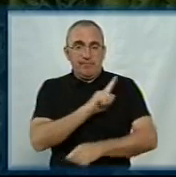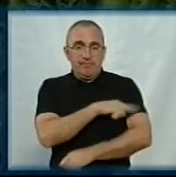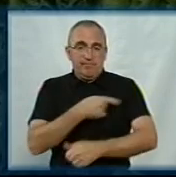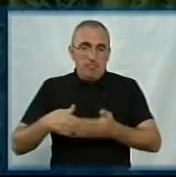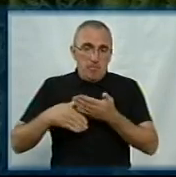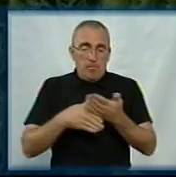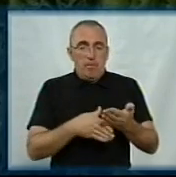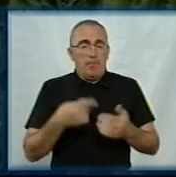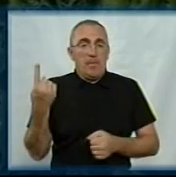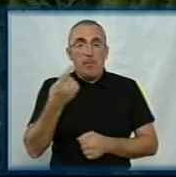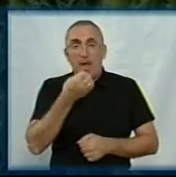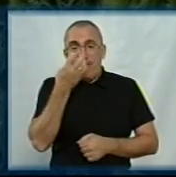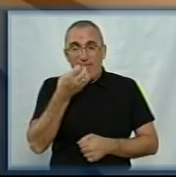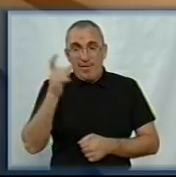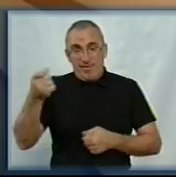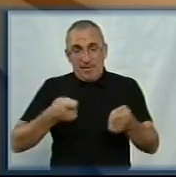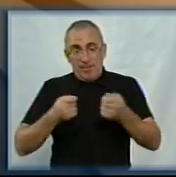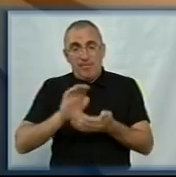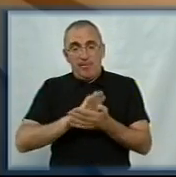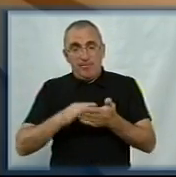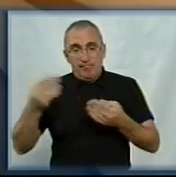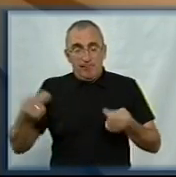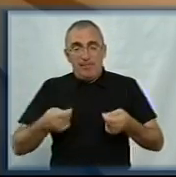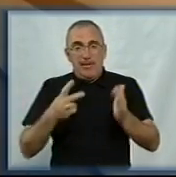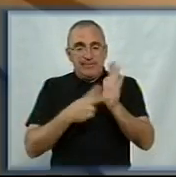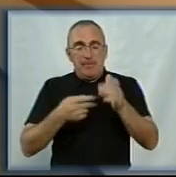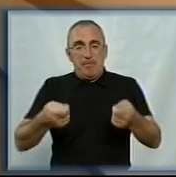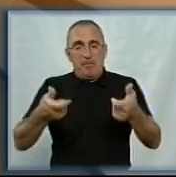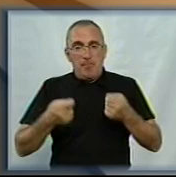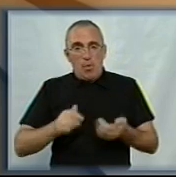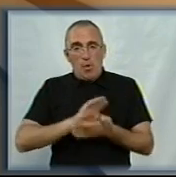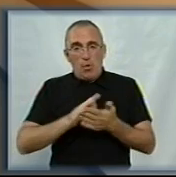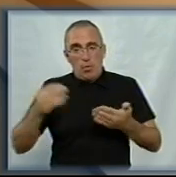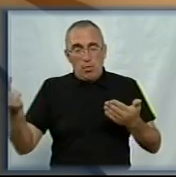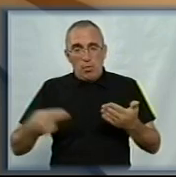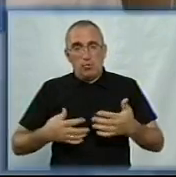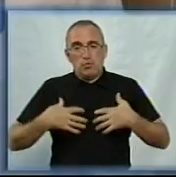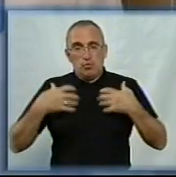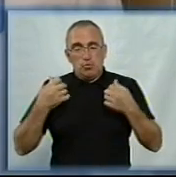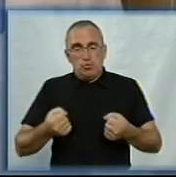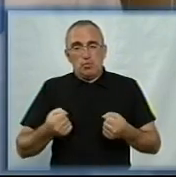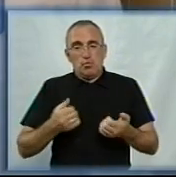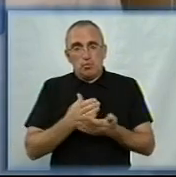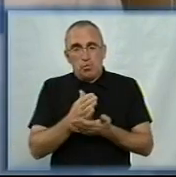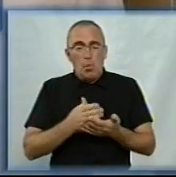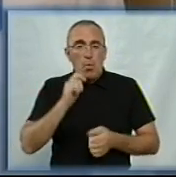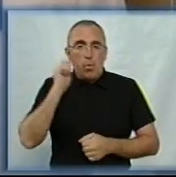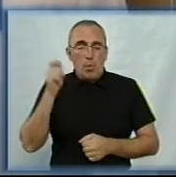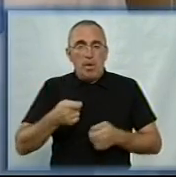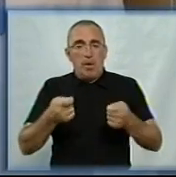допомоги. 1 квітня її керівництво уклало сім пакетів договорів із Національною службою здоров'я України. Це пакети